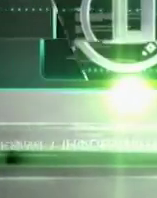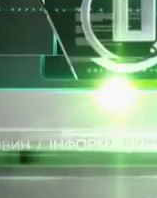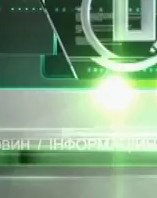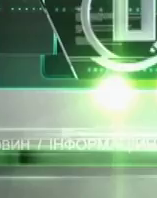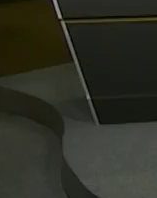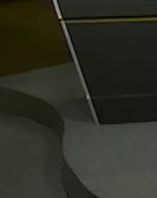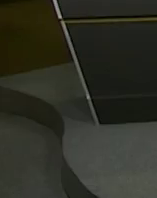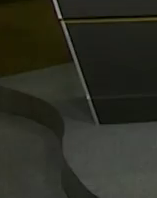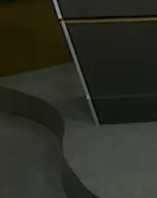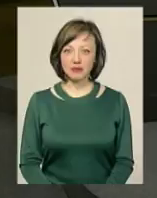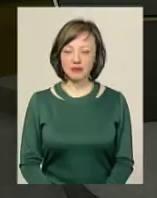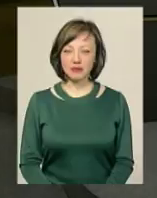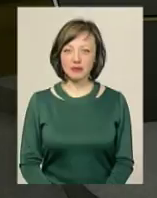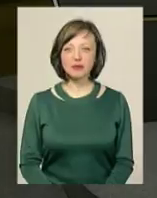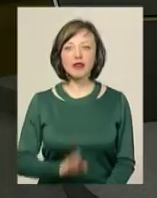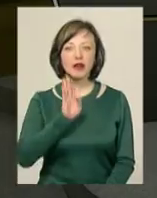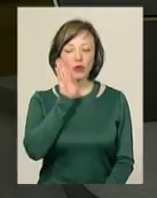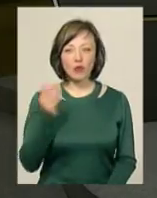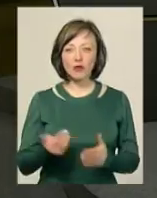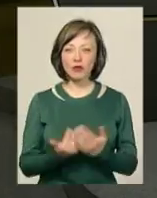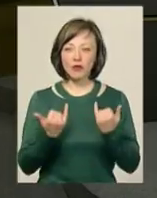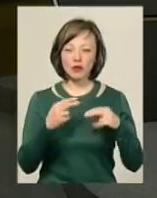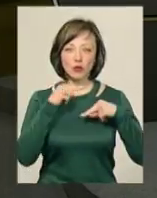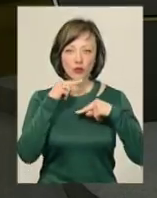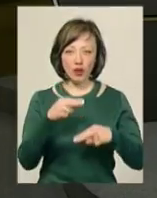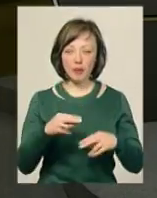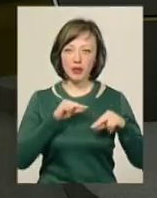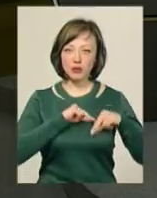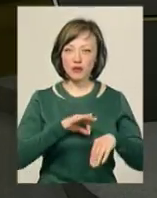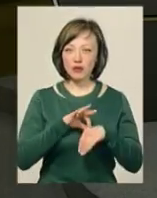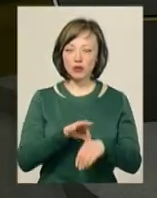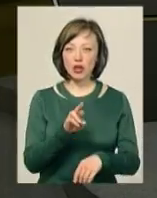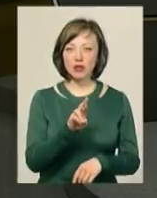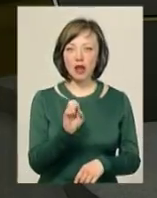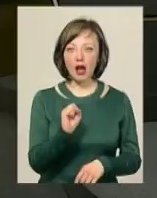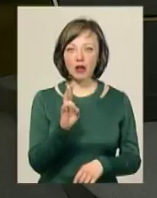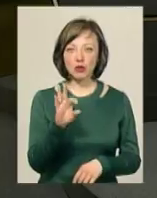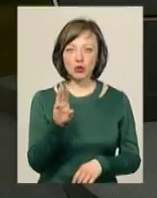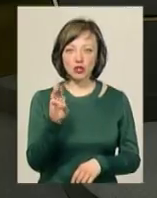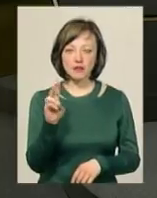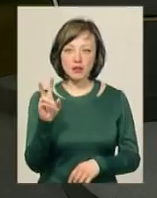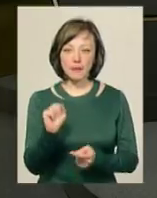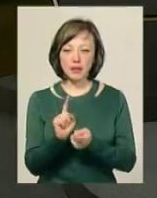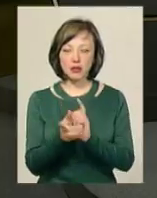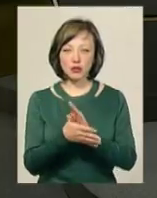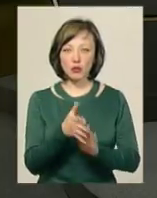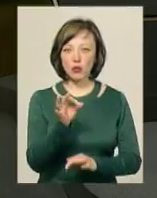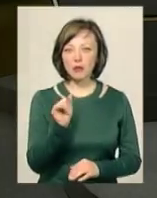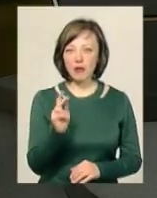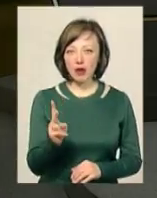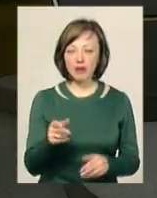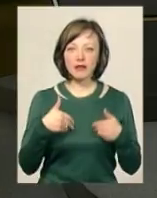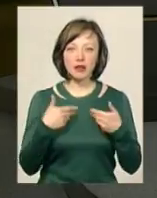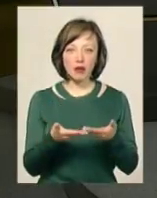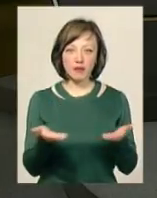Музика Ранковий випуск новин до вашої уваги. В студії працюють ведуча Ярослава Антошевська, перекладач на жастову мову Ольга